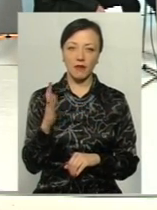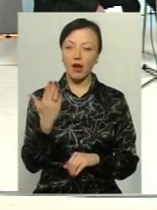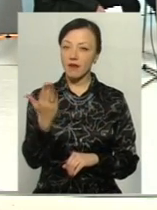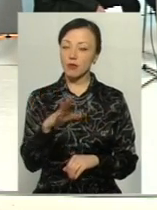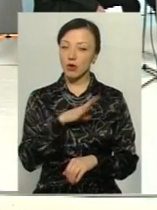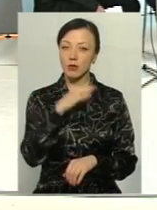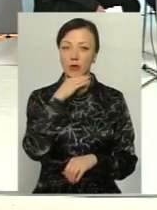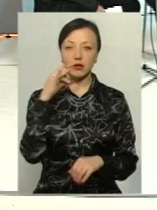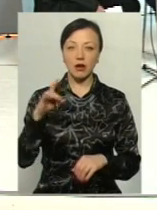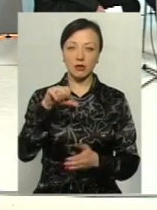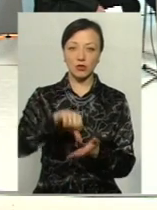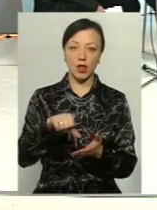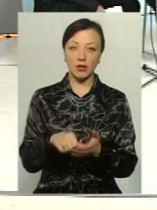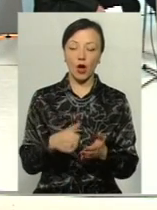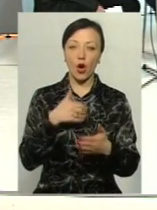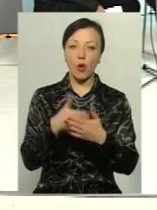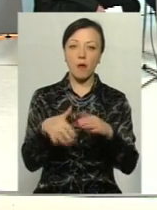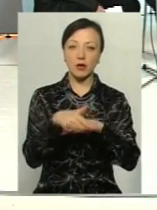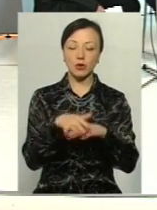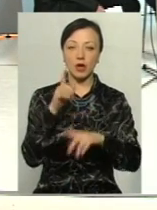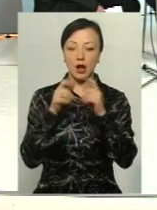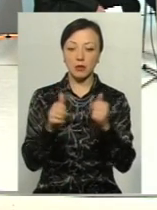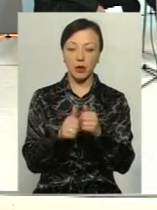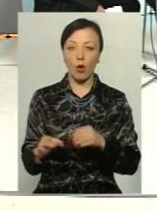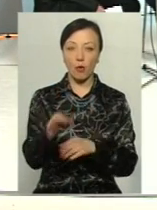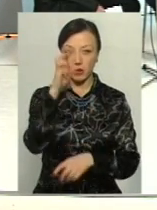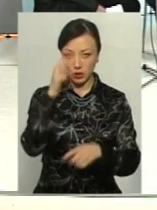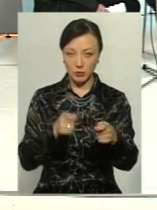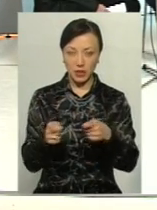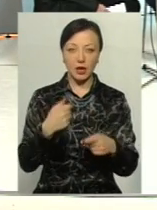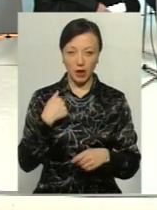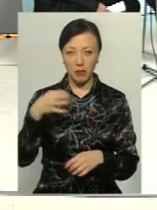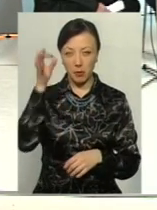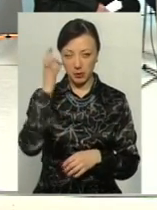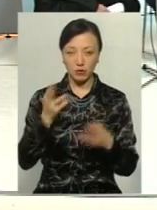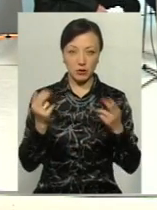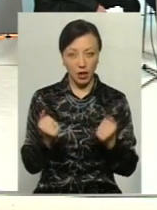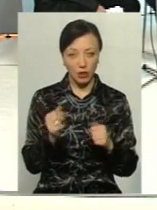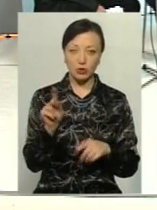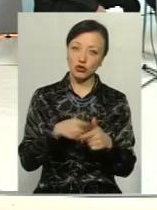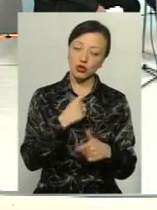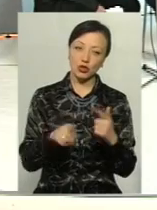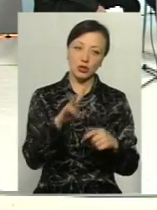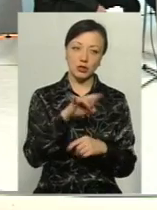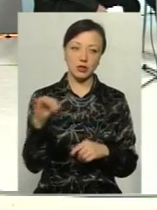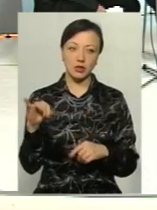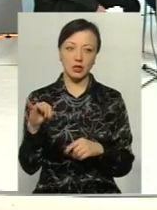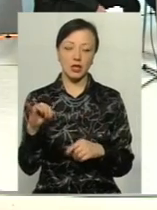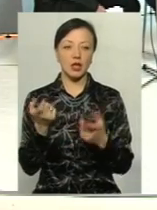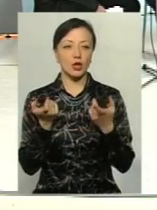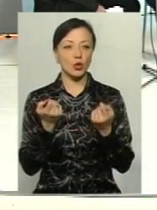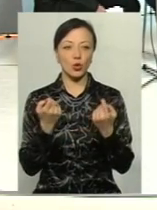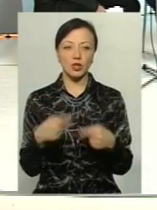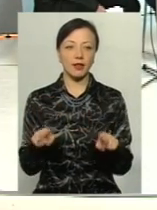громадської ради при облдержадміністрації. Наскільки я пам'ятаю, так чи ні? Трошки не так, тому що я